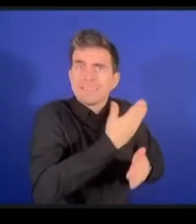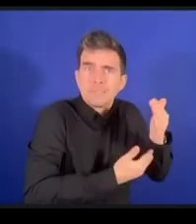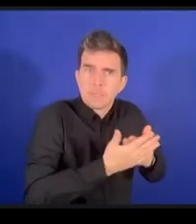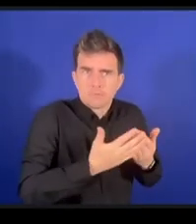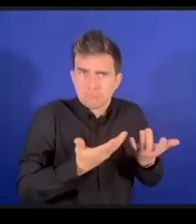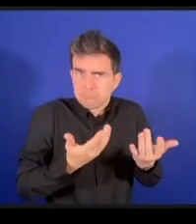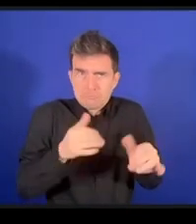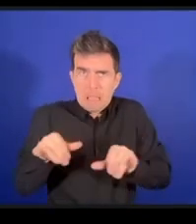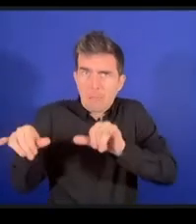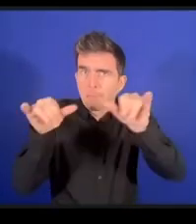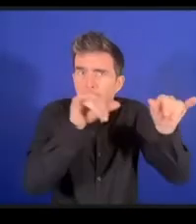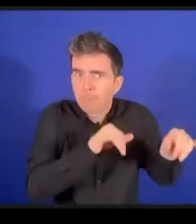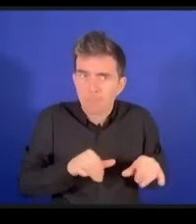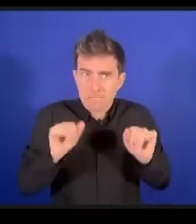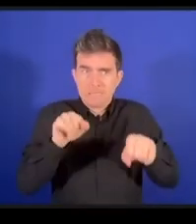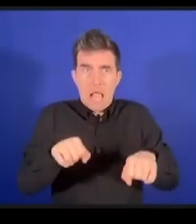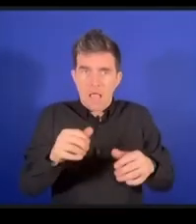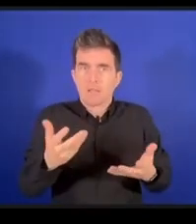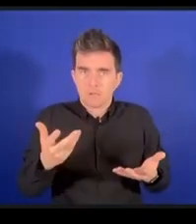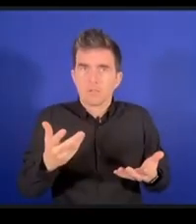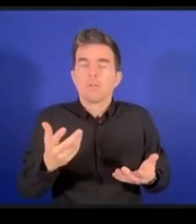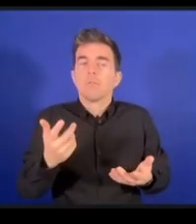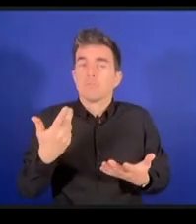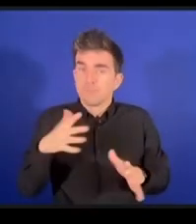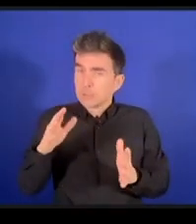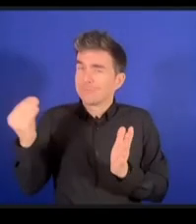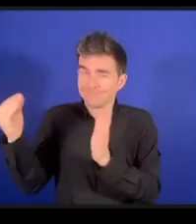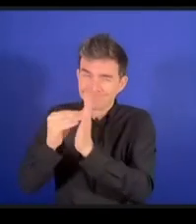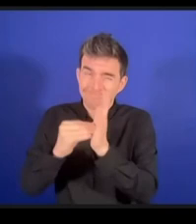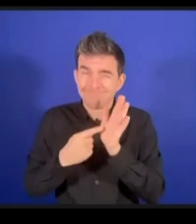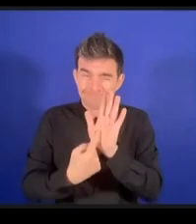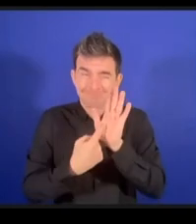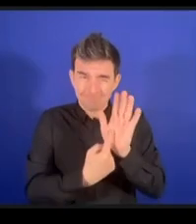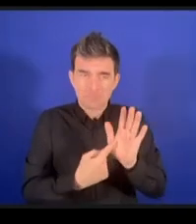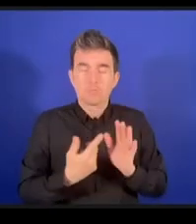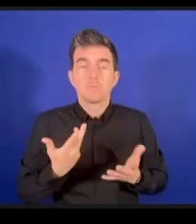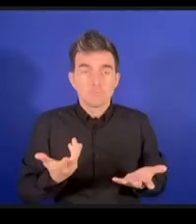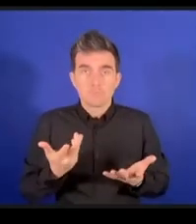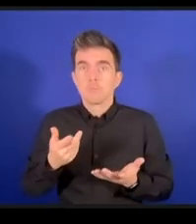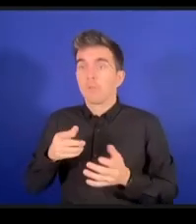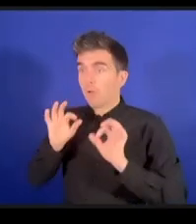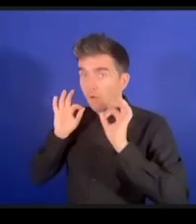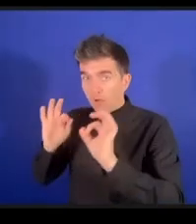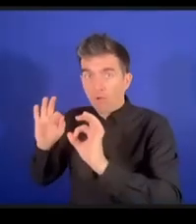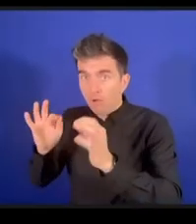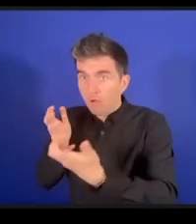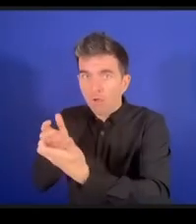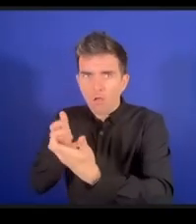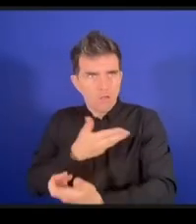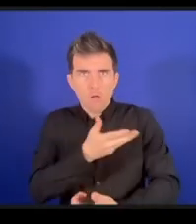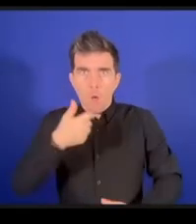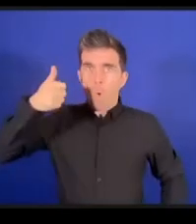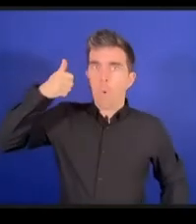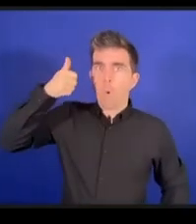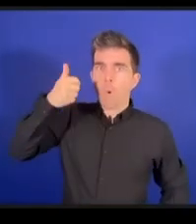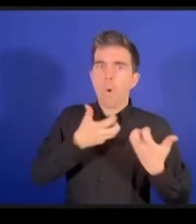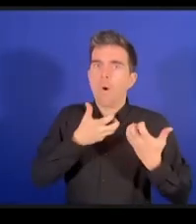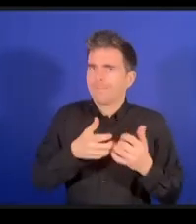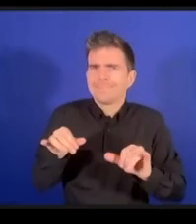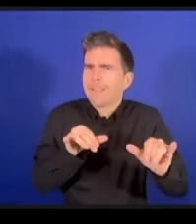確かに恩恵はありますそれからDCですがこれは